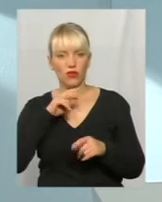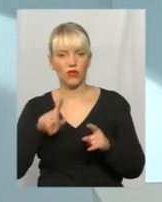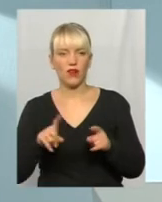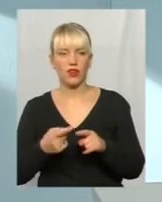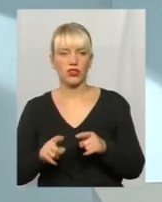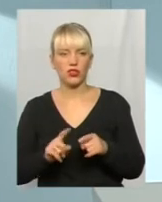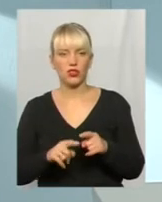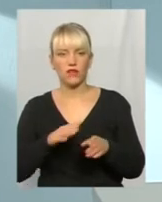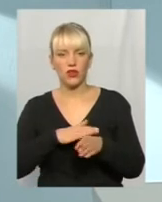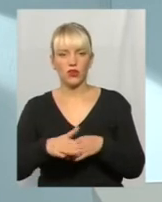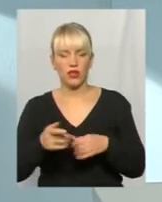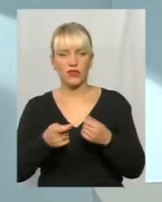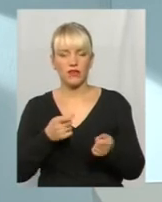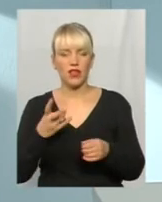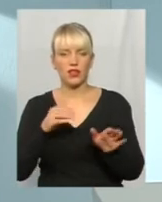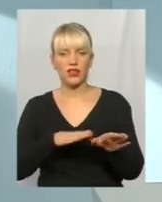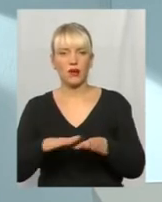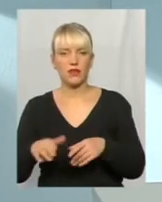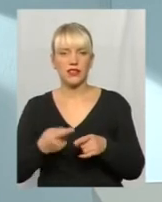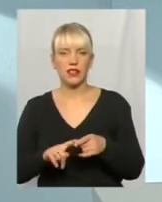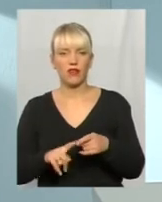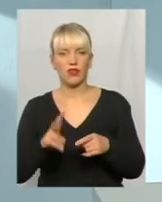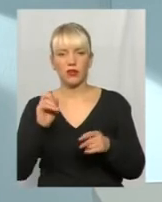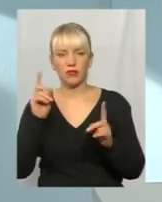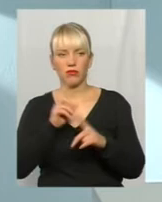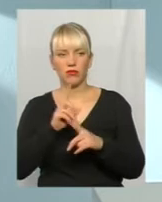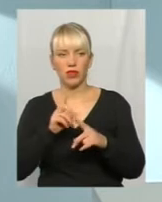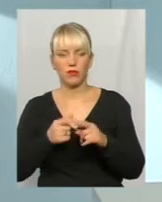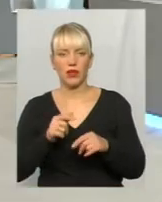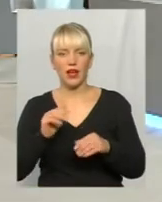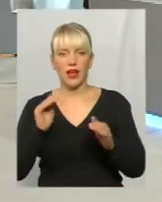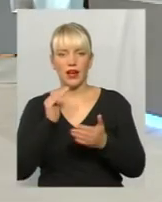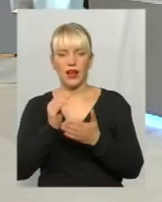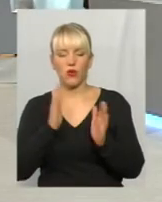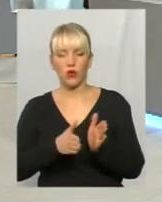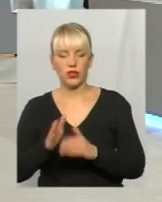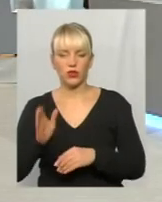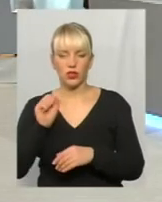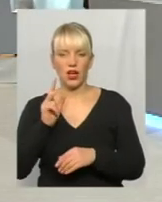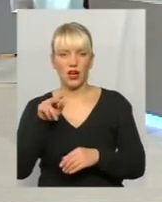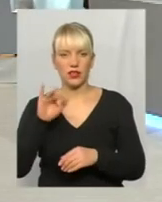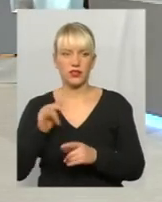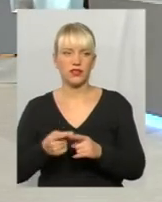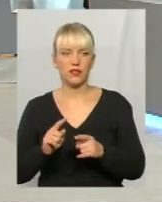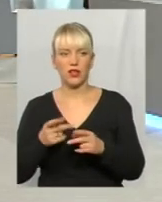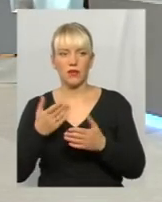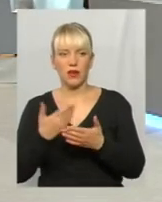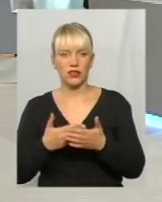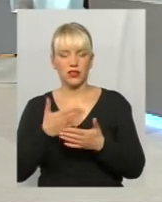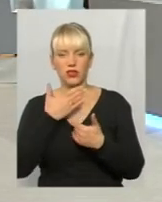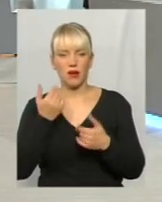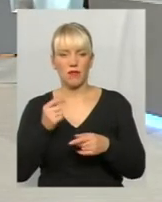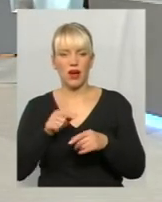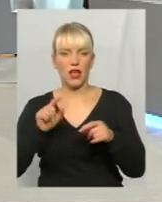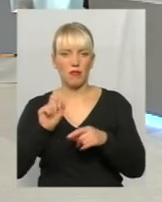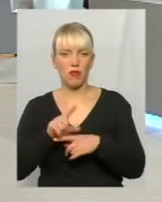виконавча влада на місцях, ну мінімум регуляторних актів приймає. У практично нема регуляторних повноважень, бо в